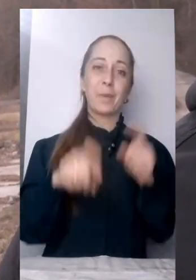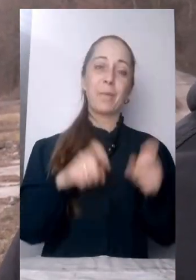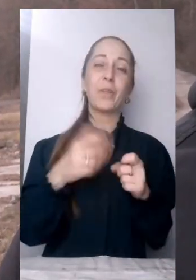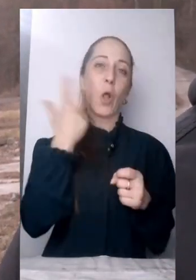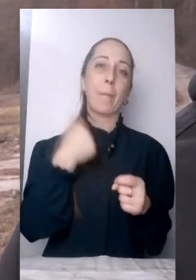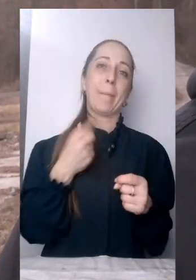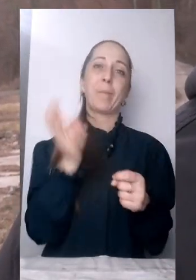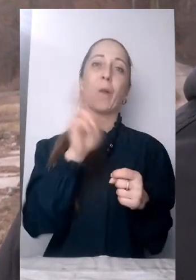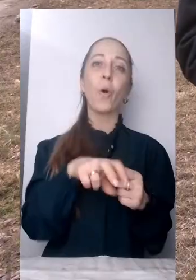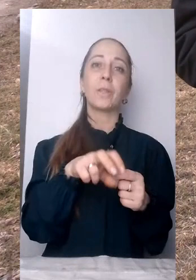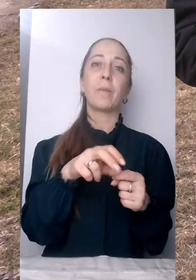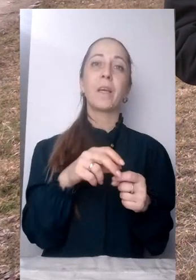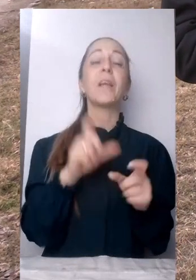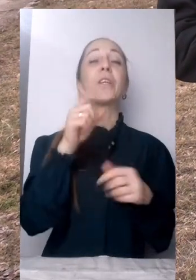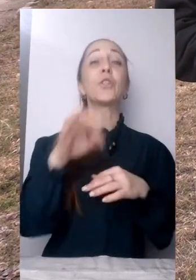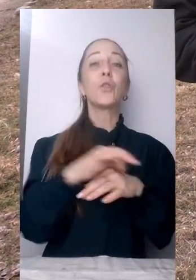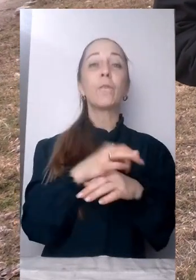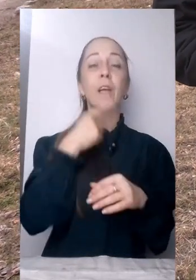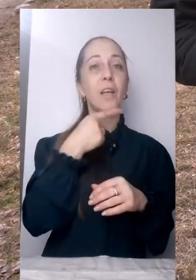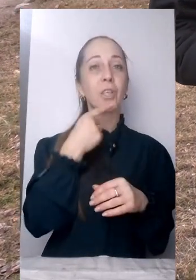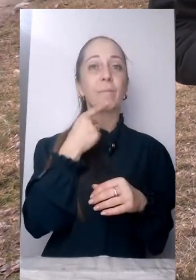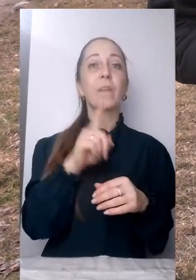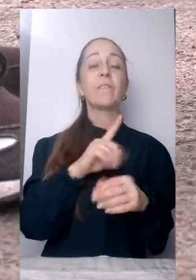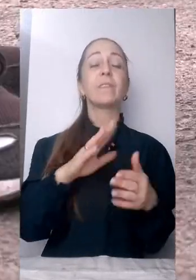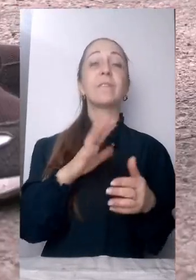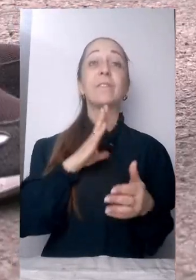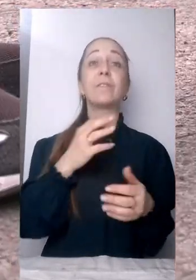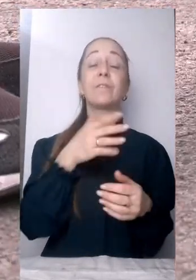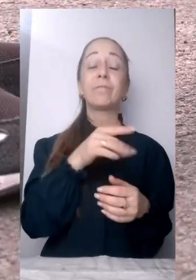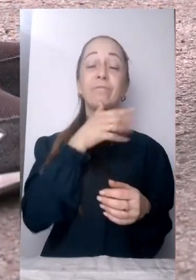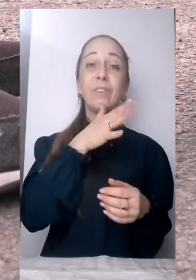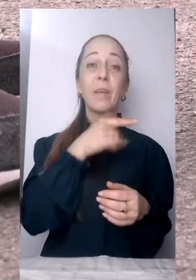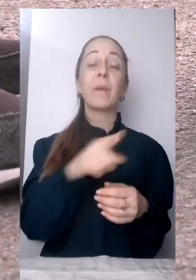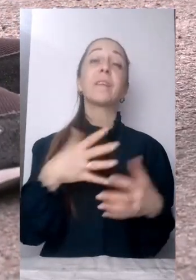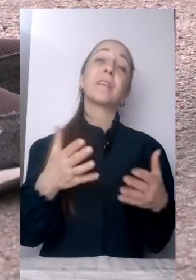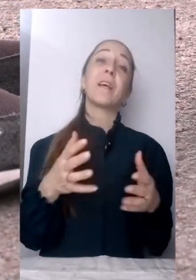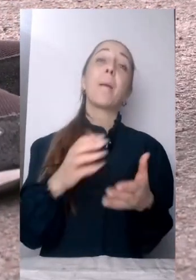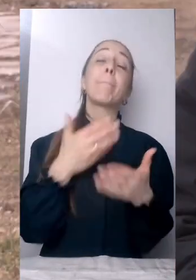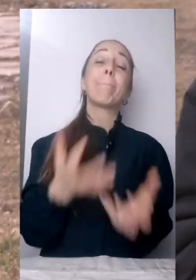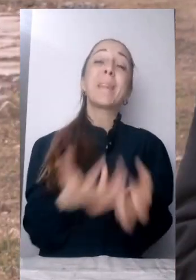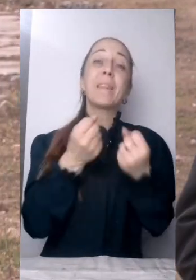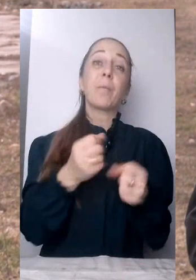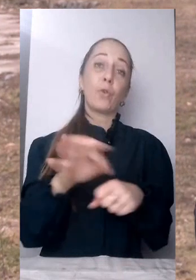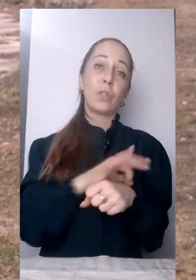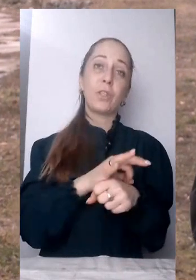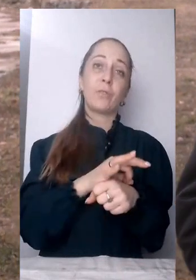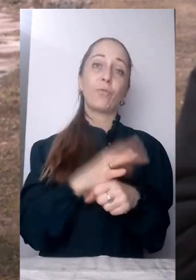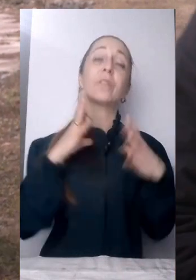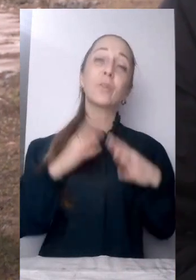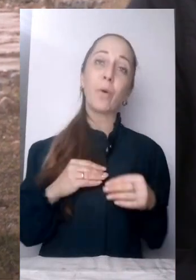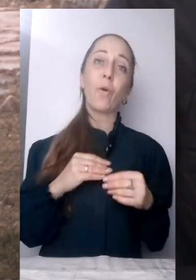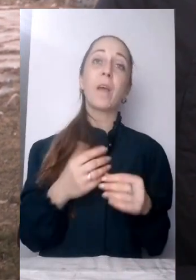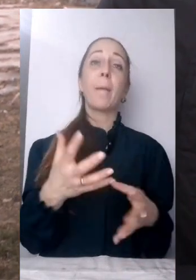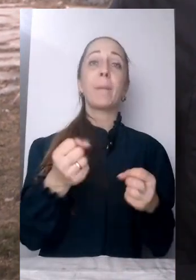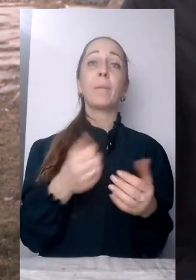Валерії Сергій говорить, у такий час дружину заспокоює і підтримує у волонтерстві. Беремо приблизно до кілограму корму,